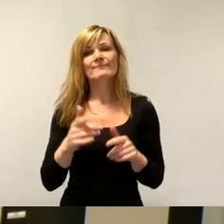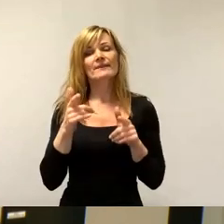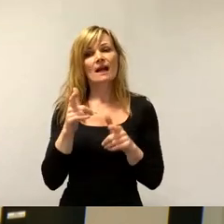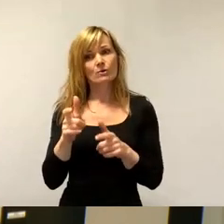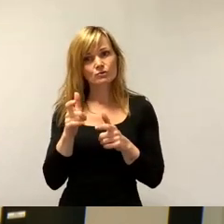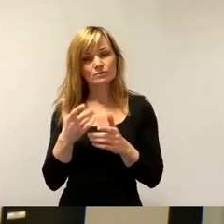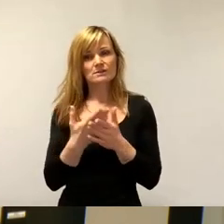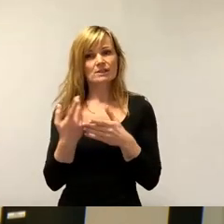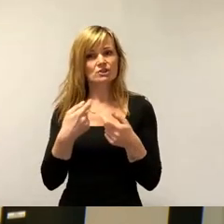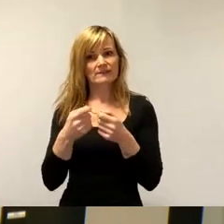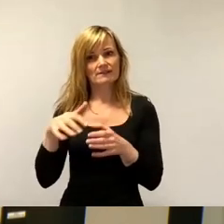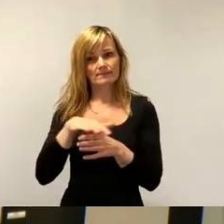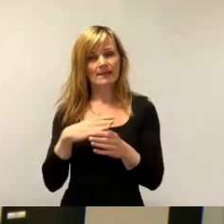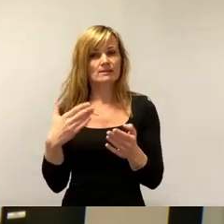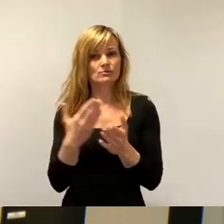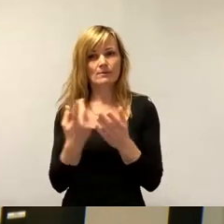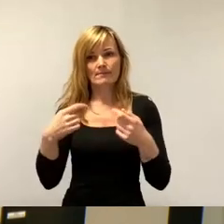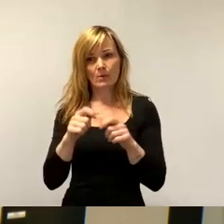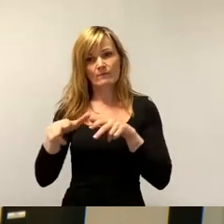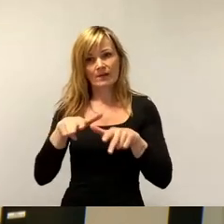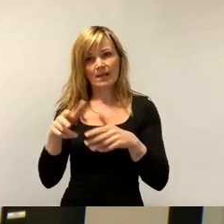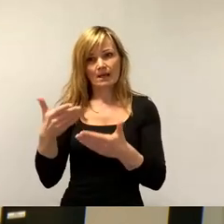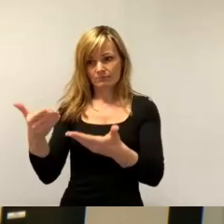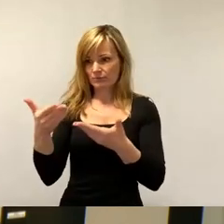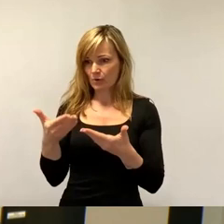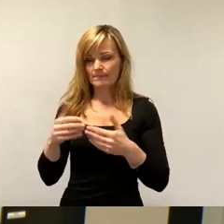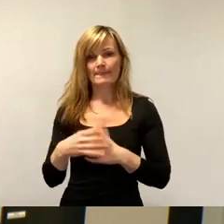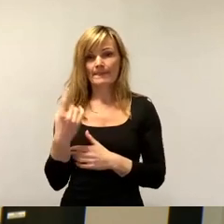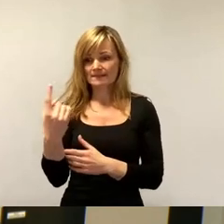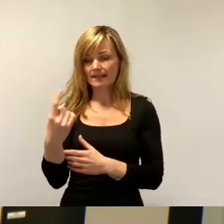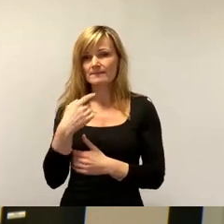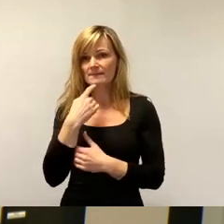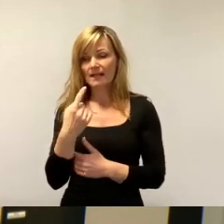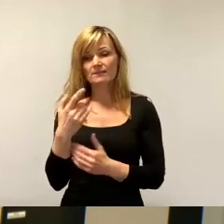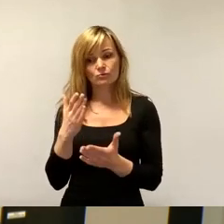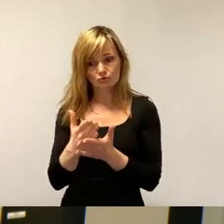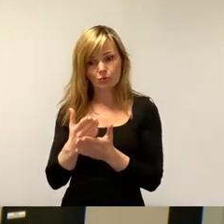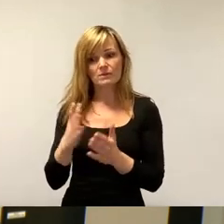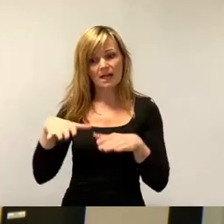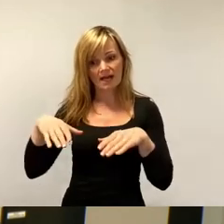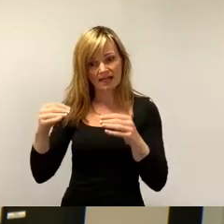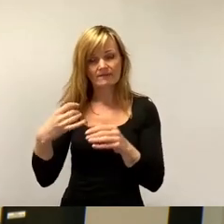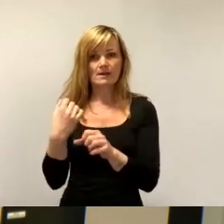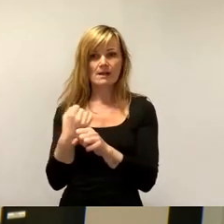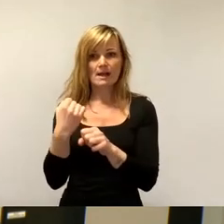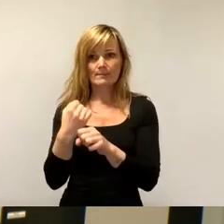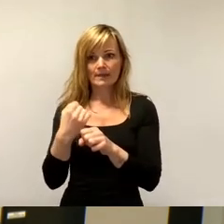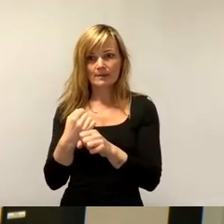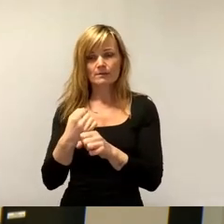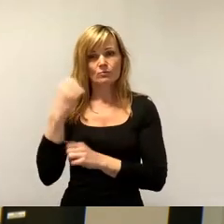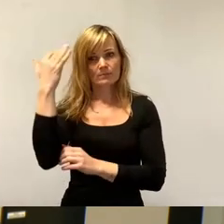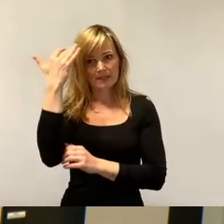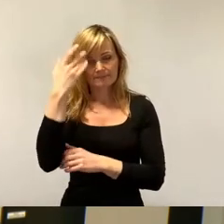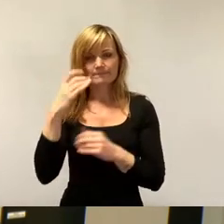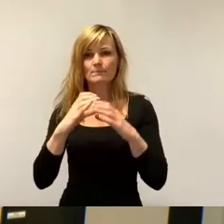Verkehr bekommen. Sie haben uns vorgestellt, Sie arbeiten bereits daran, dass das Busnetz Nord, das wir im